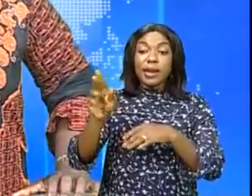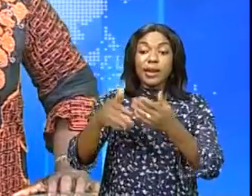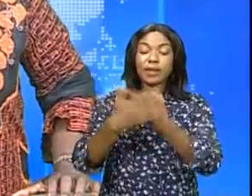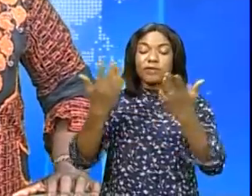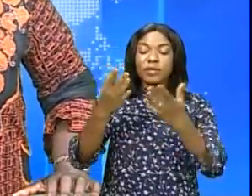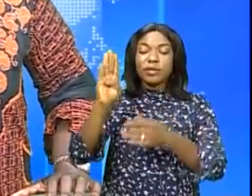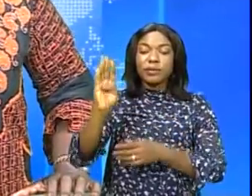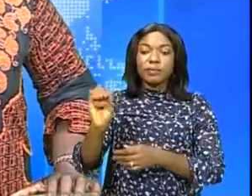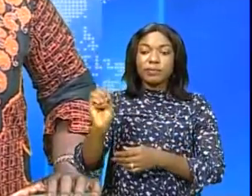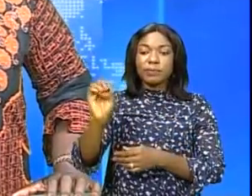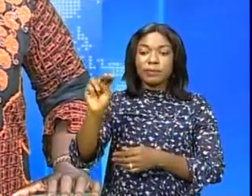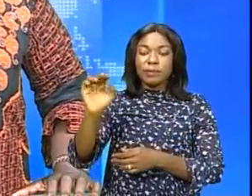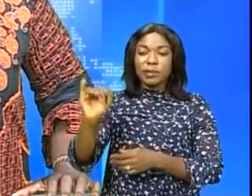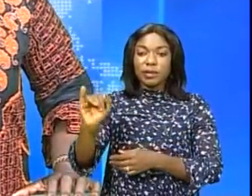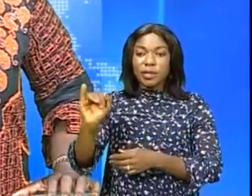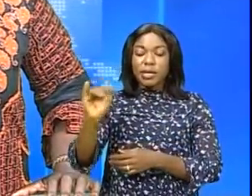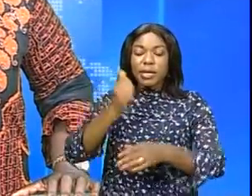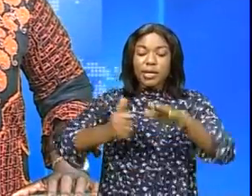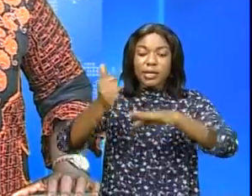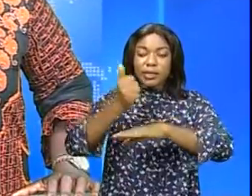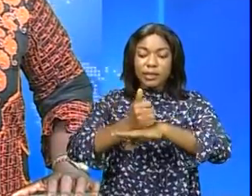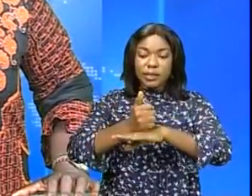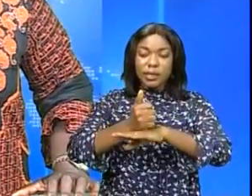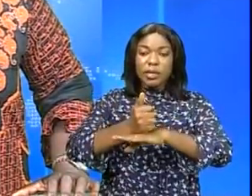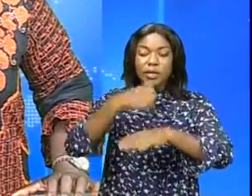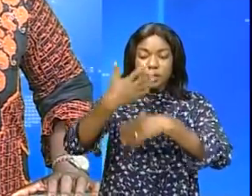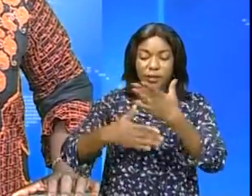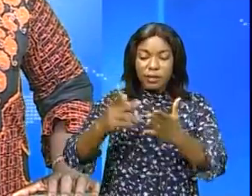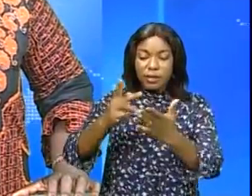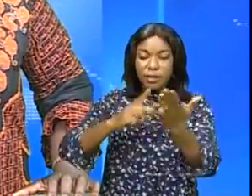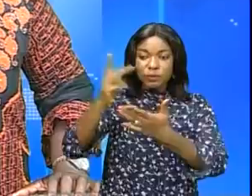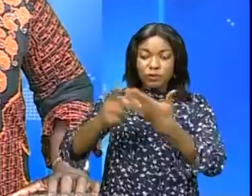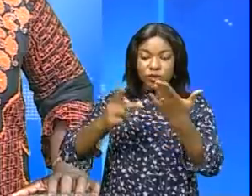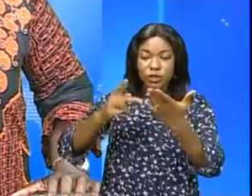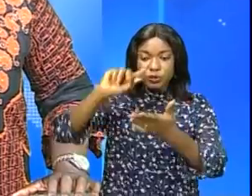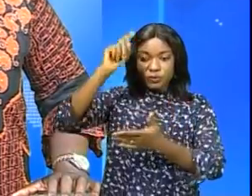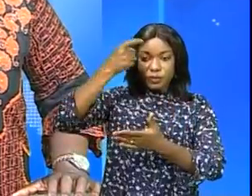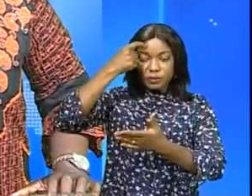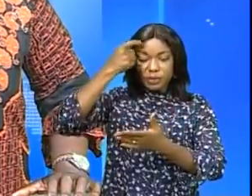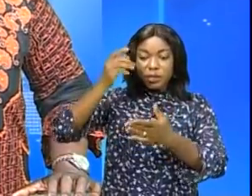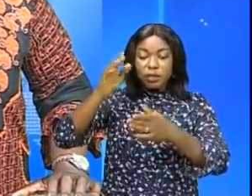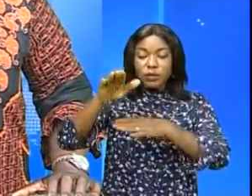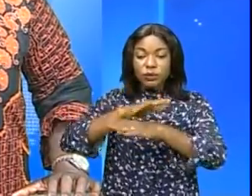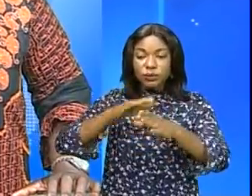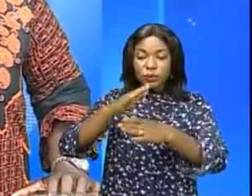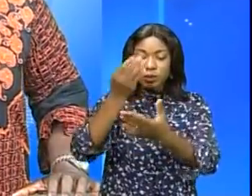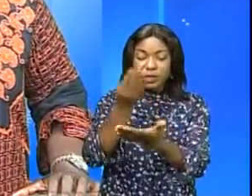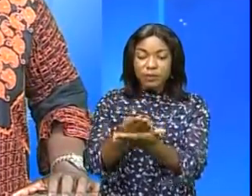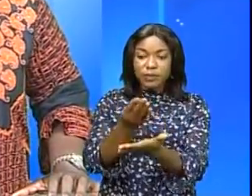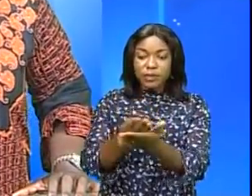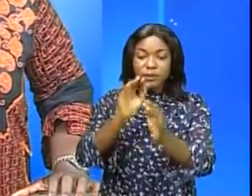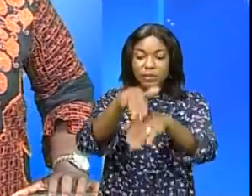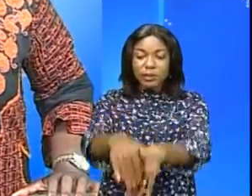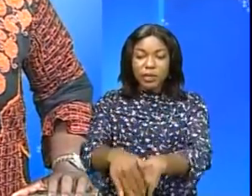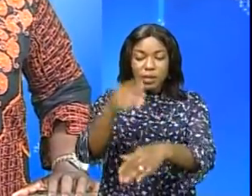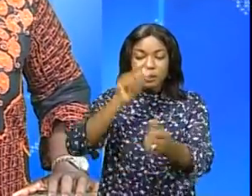de deux jours pour évaluer le projet du gouvernement sur le budget participatif exécuté par Coref Profi